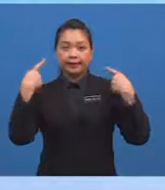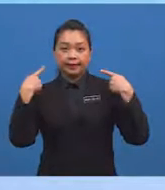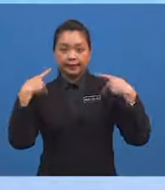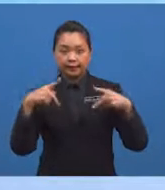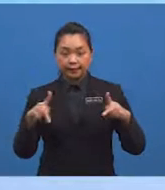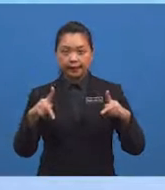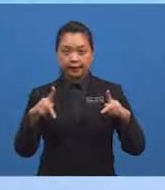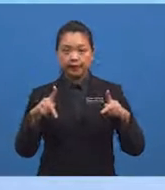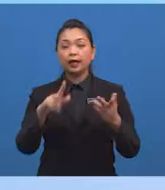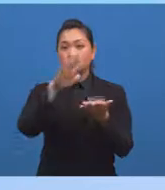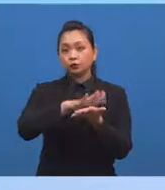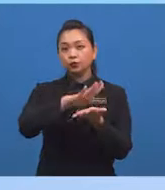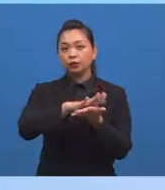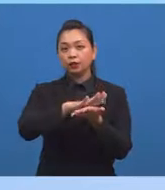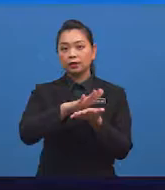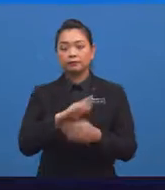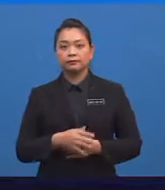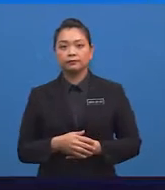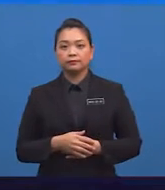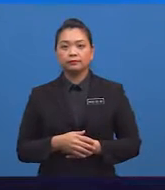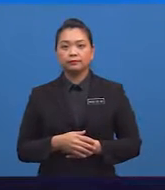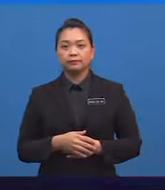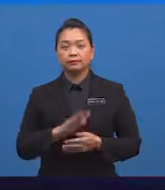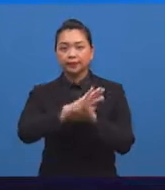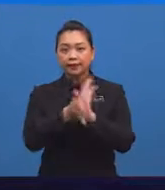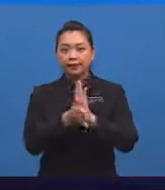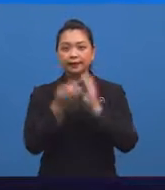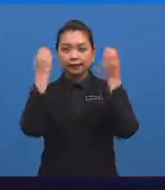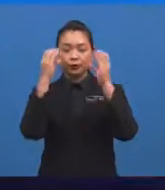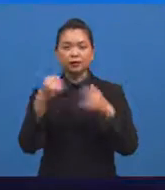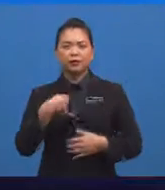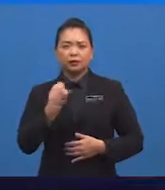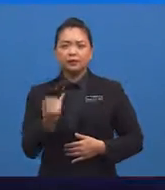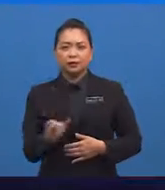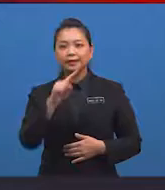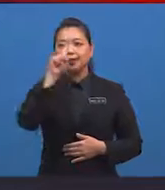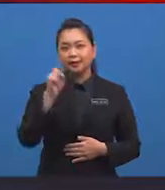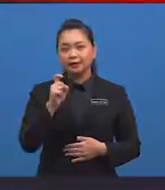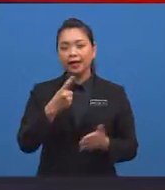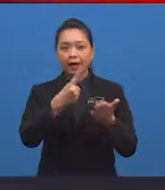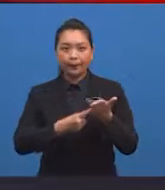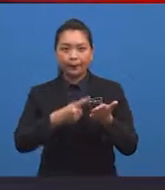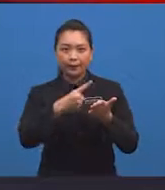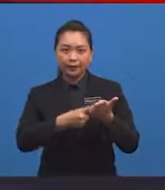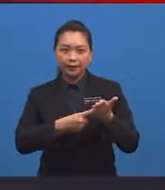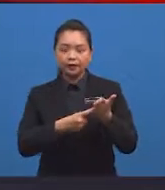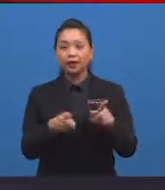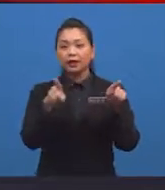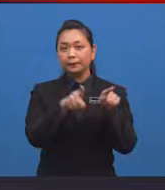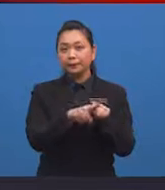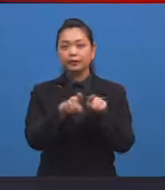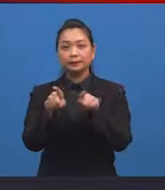atau koperasi sekolah Jadi, Cikgu ingin bertanya Apakah